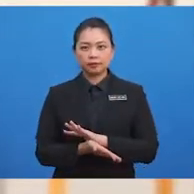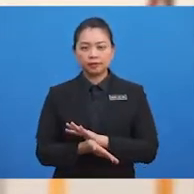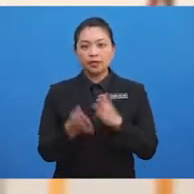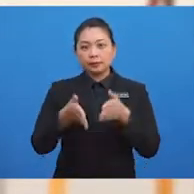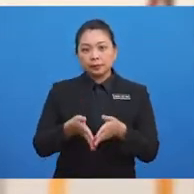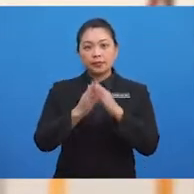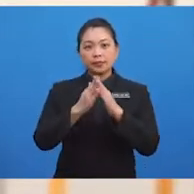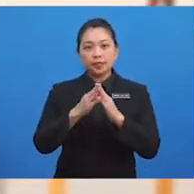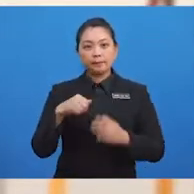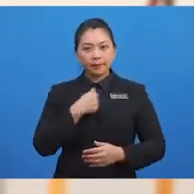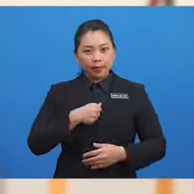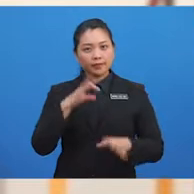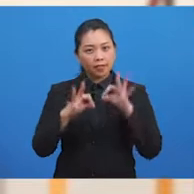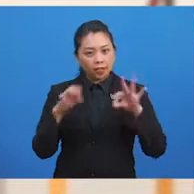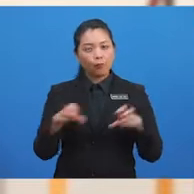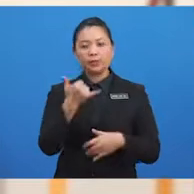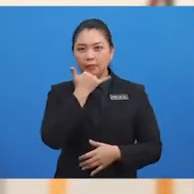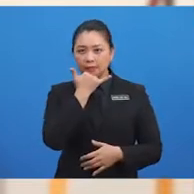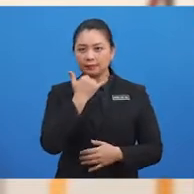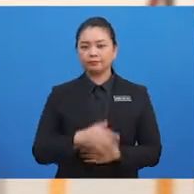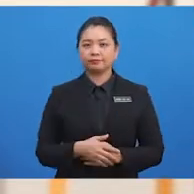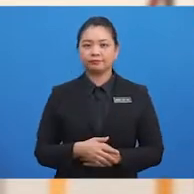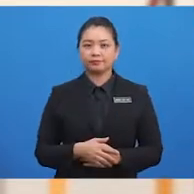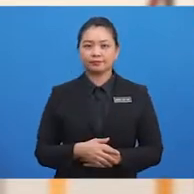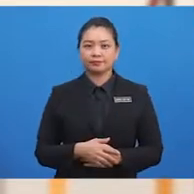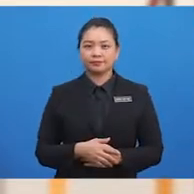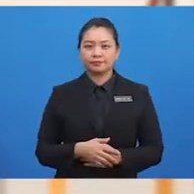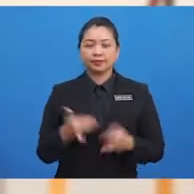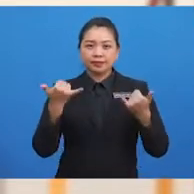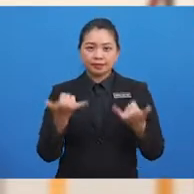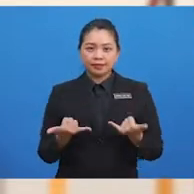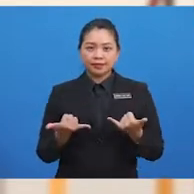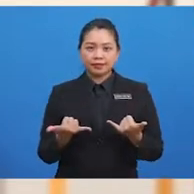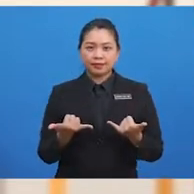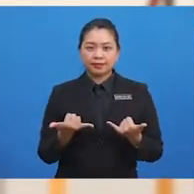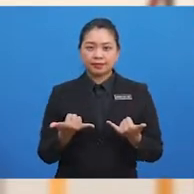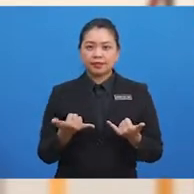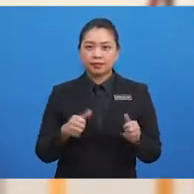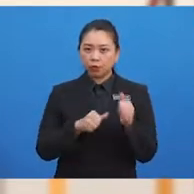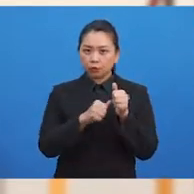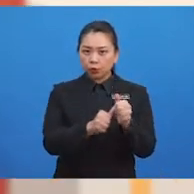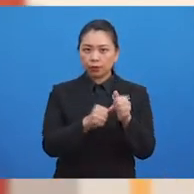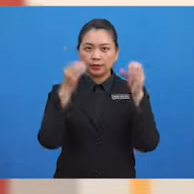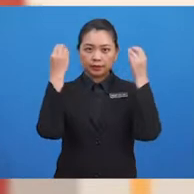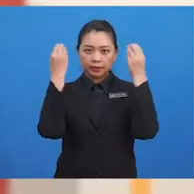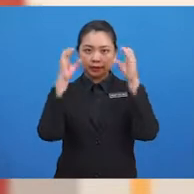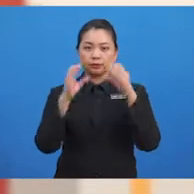meminta maaf, ya, jika buat salah. Sekarang, ikut cikgu.